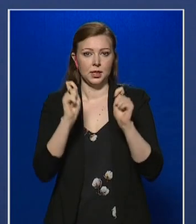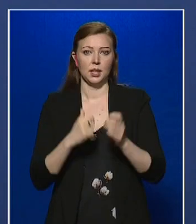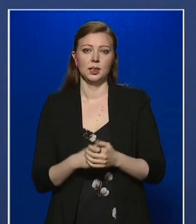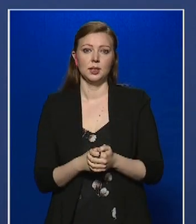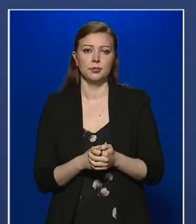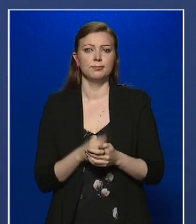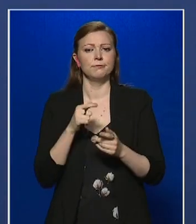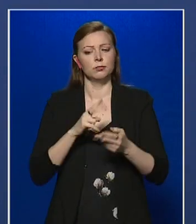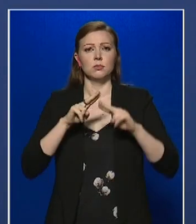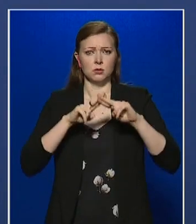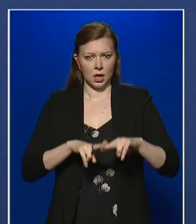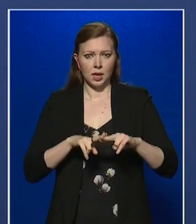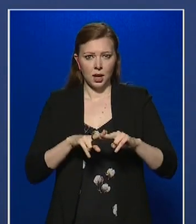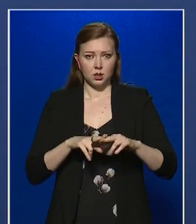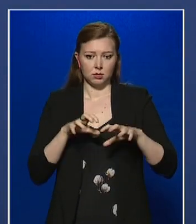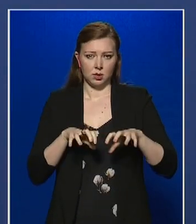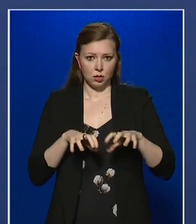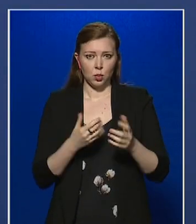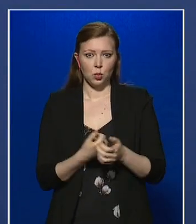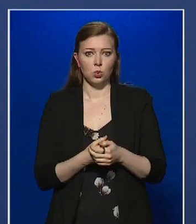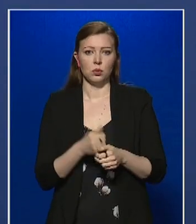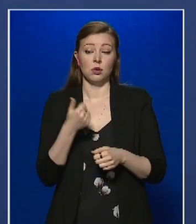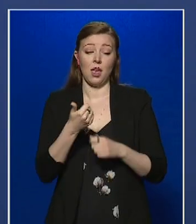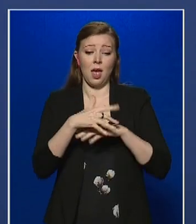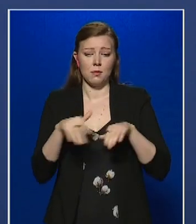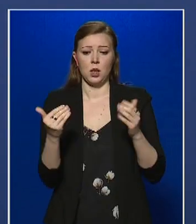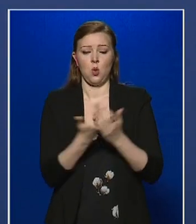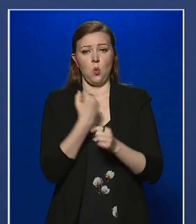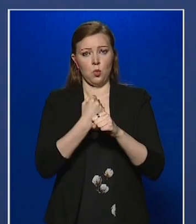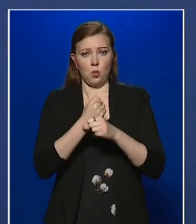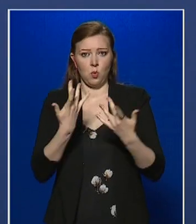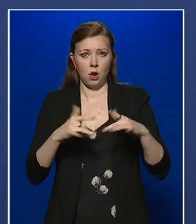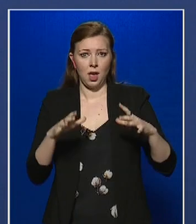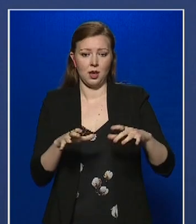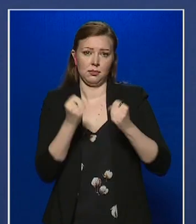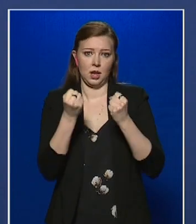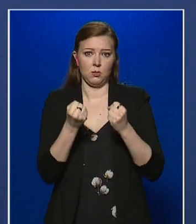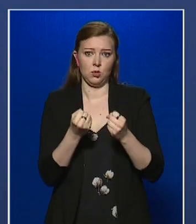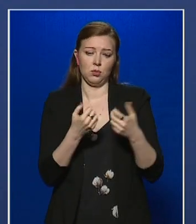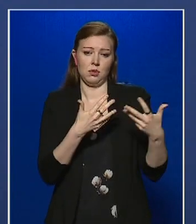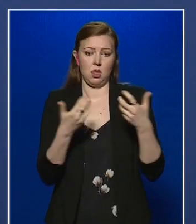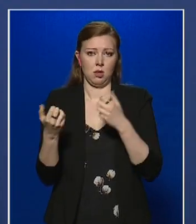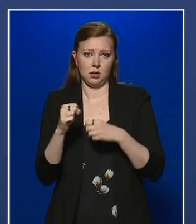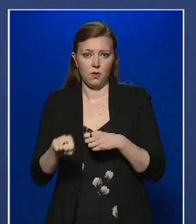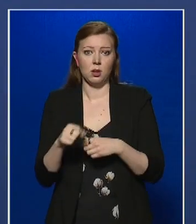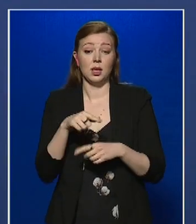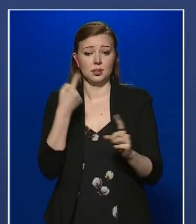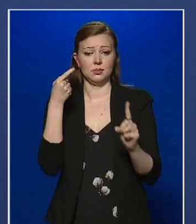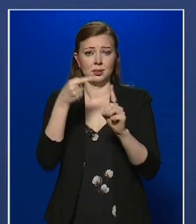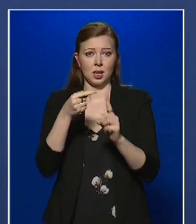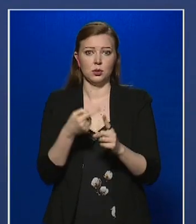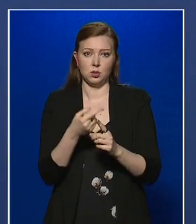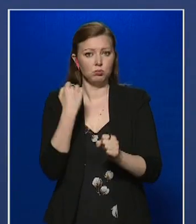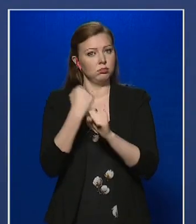Akkor azt ígértük, hogy egymillió új munkahelyet teremtünk tíz év alatt, ezt a célkitűzésünket